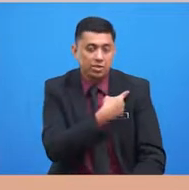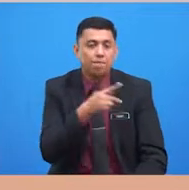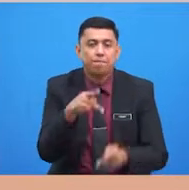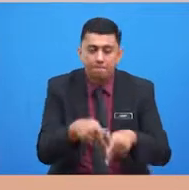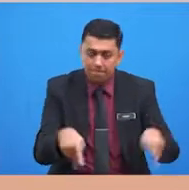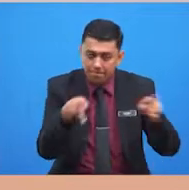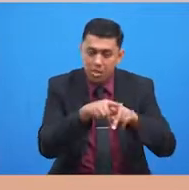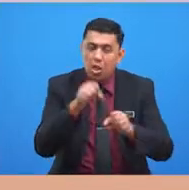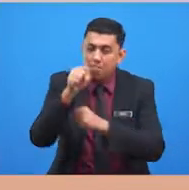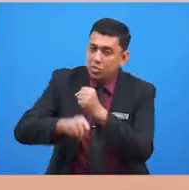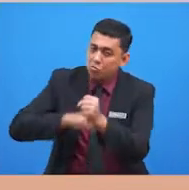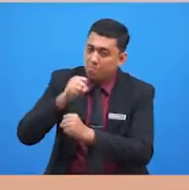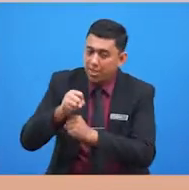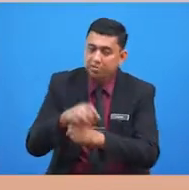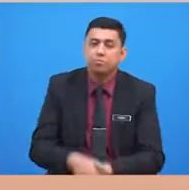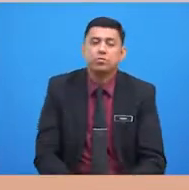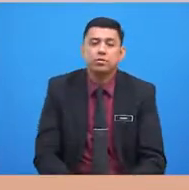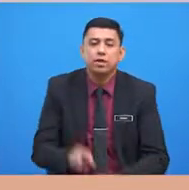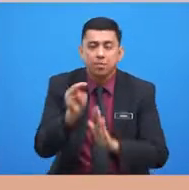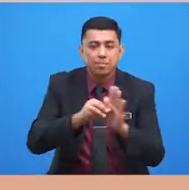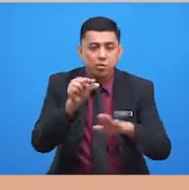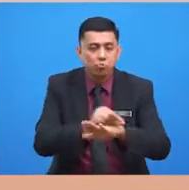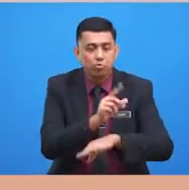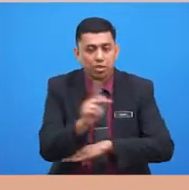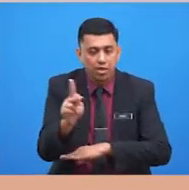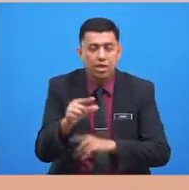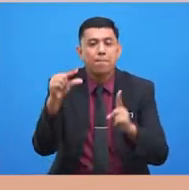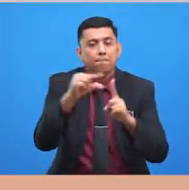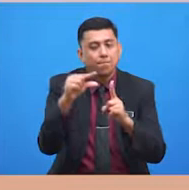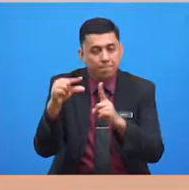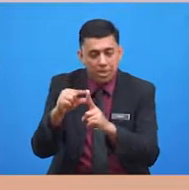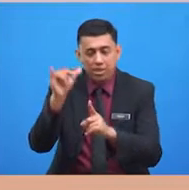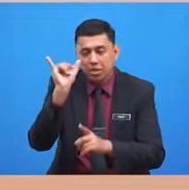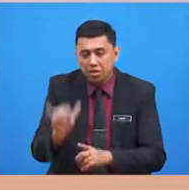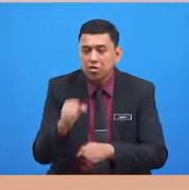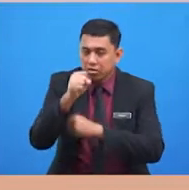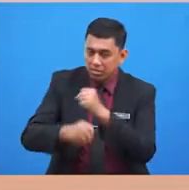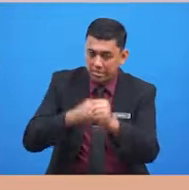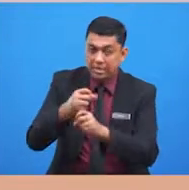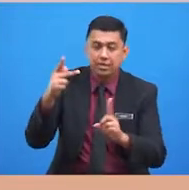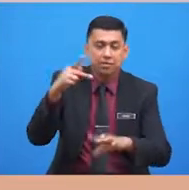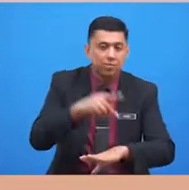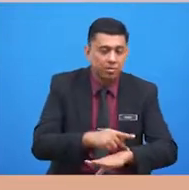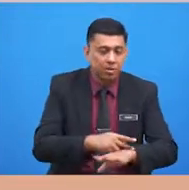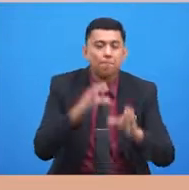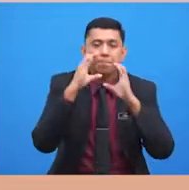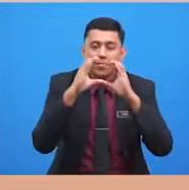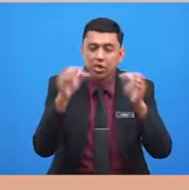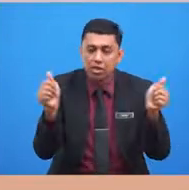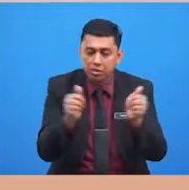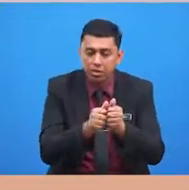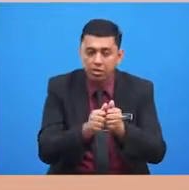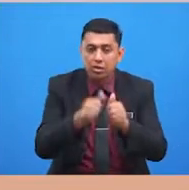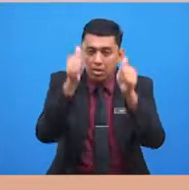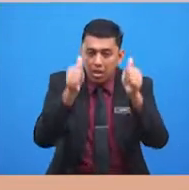bersopan santun menggunakan perkataan yang sopan ketika bercakap dengan